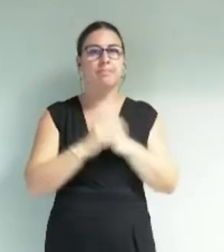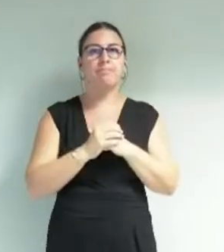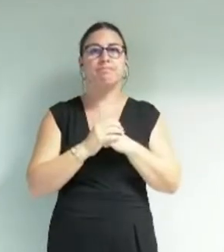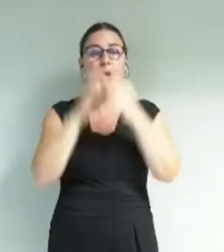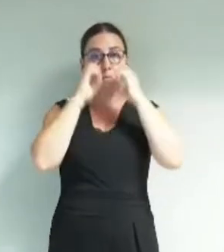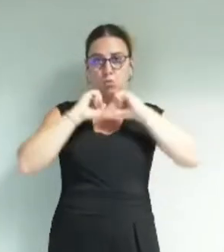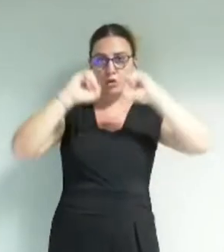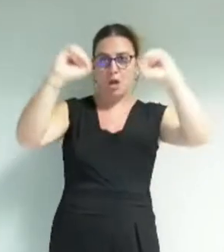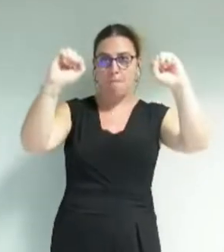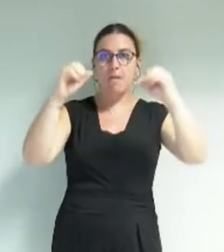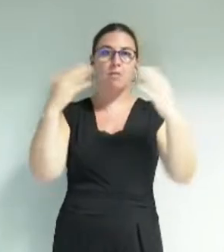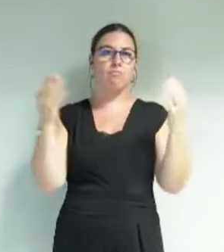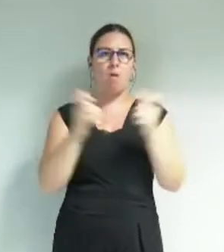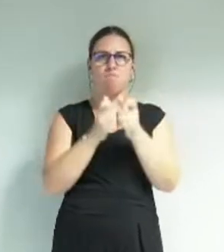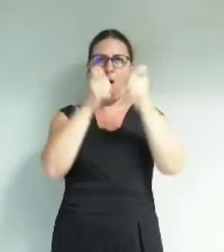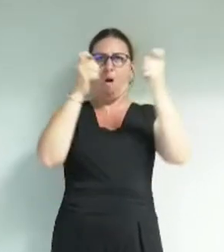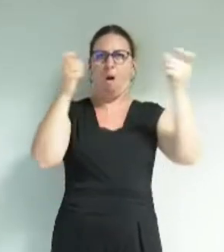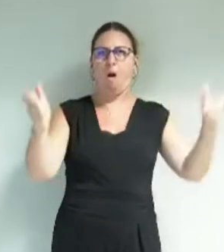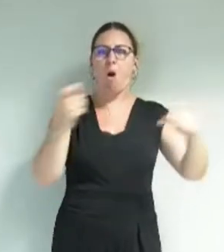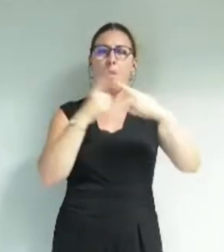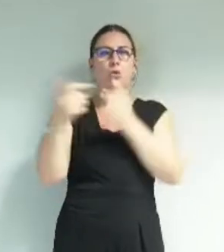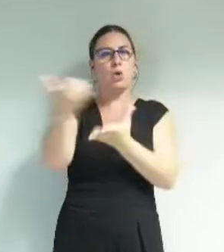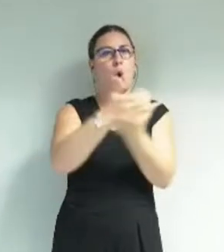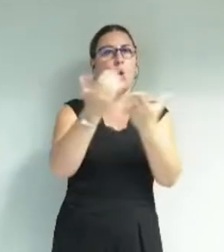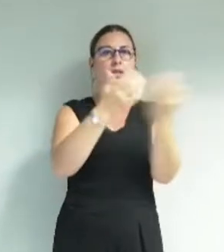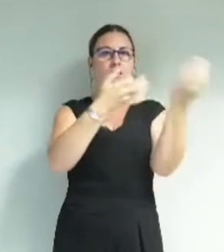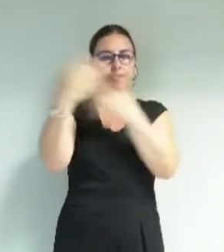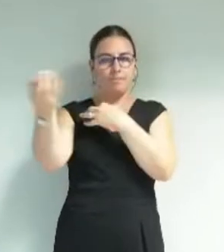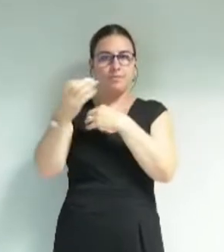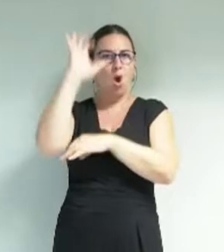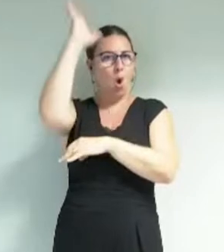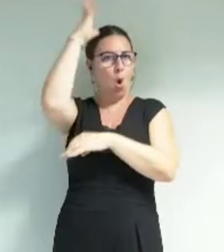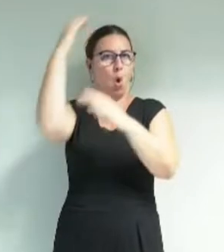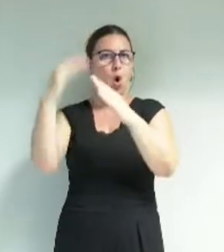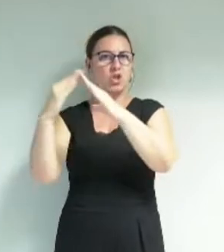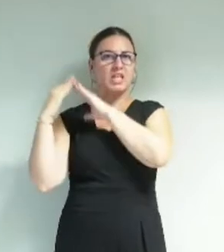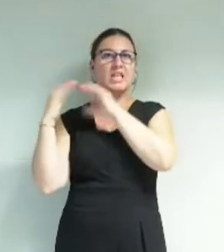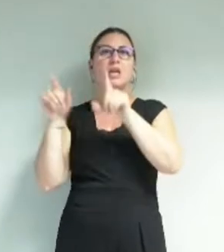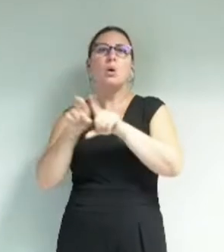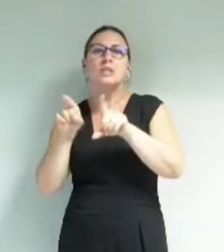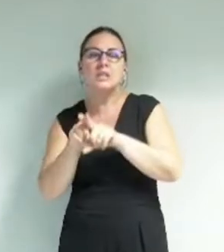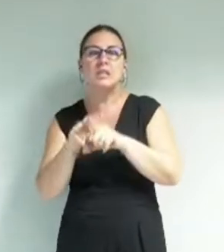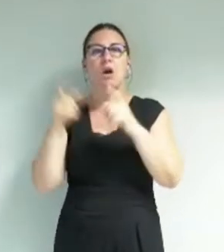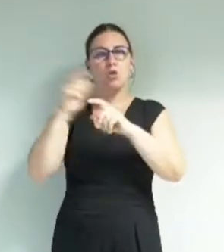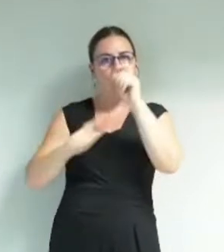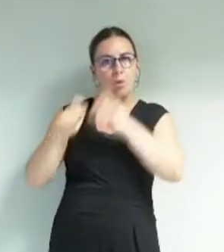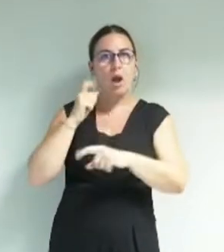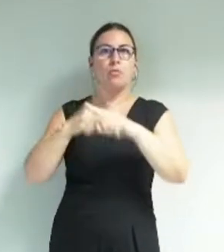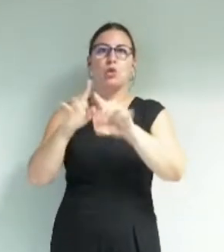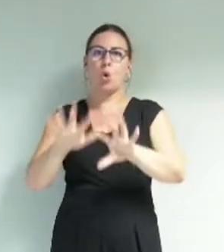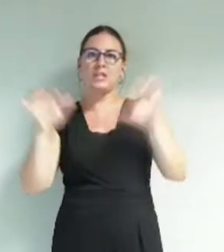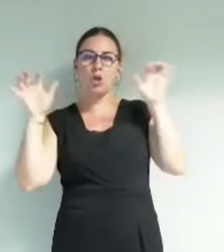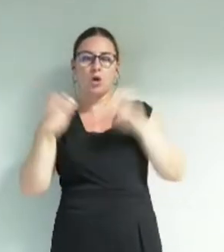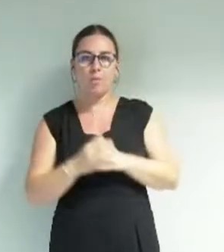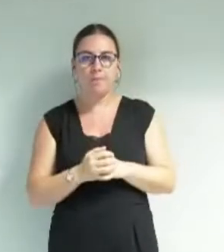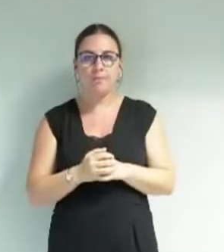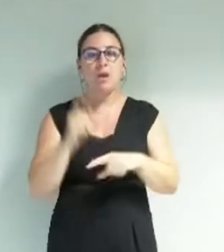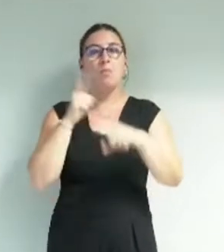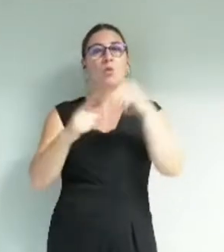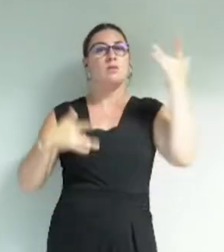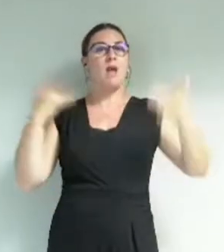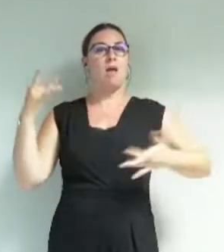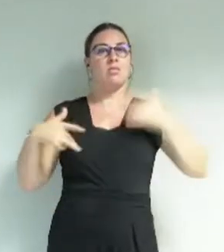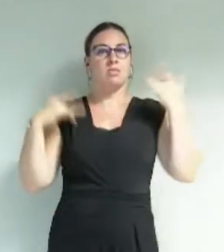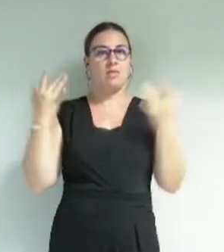muséum, avec son bâtiment principal et ses collections permanentes. L'orangerie qui accueille les expositions temporaires et l'auditorium. Et le théâtre,